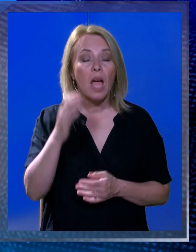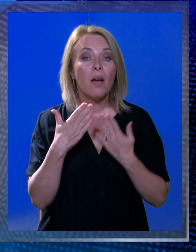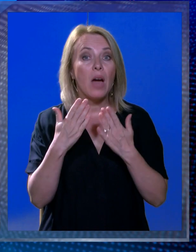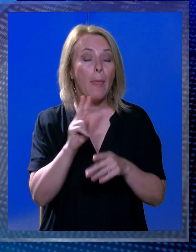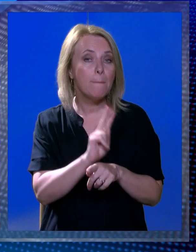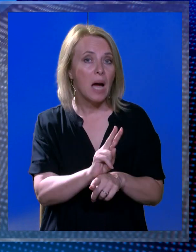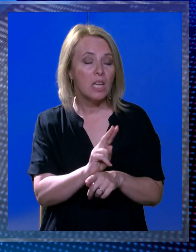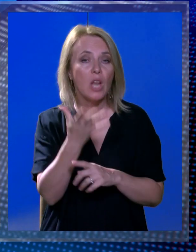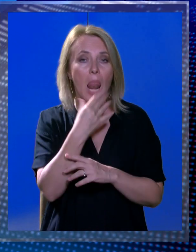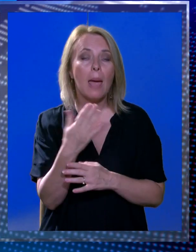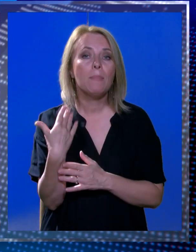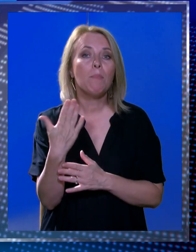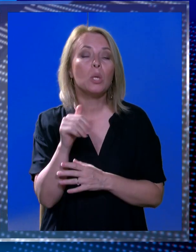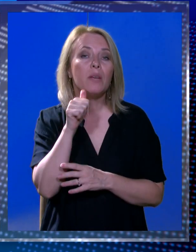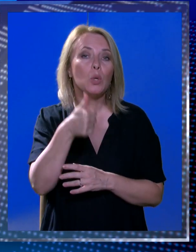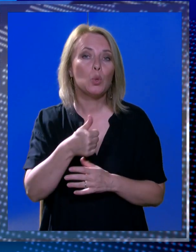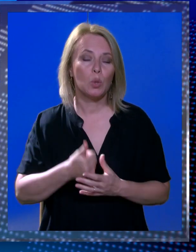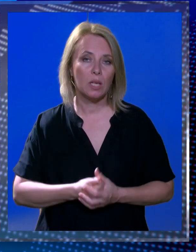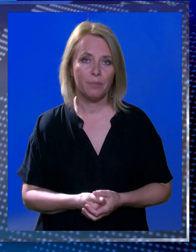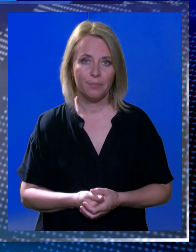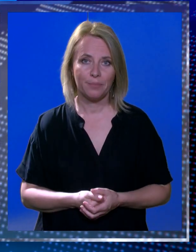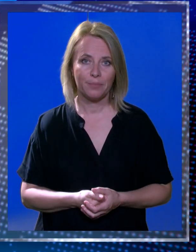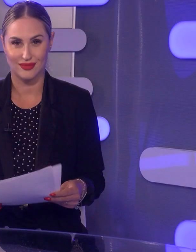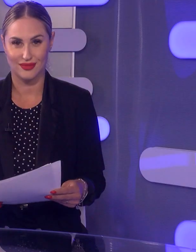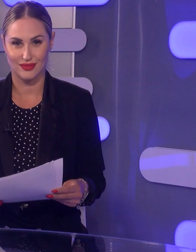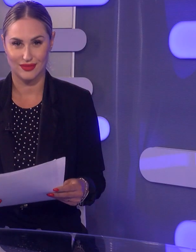Poštovani gledatelji hvala na pažnji i lijepi pozdrav do sutra